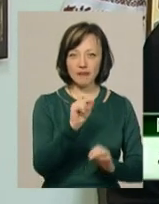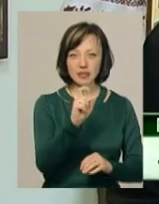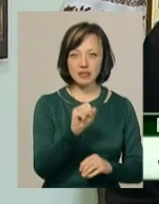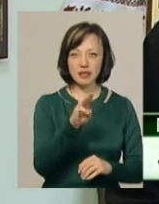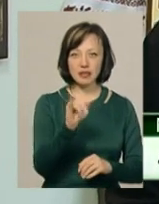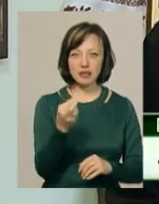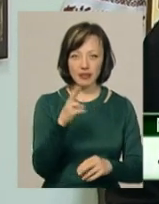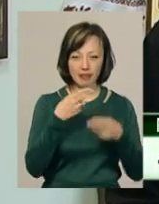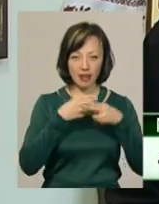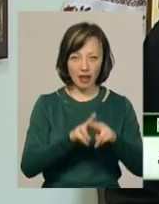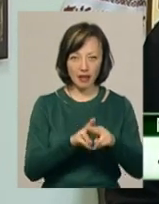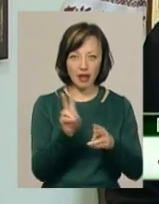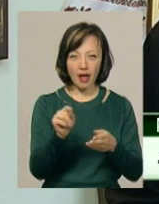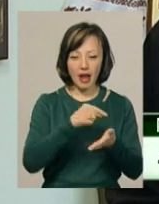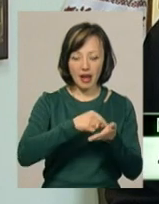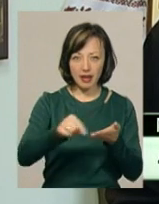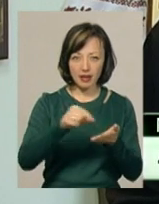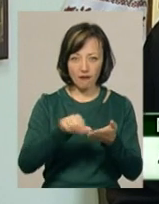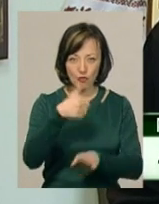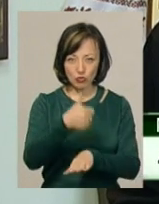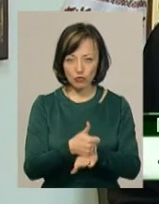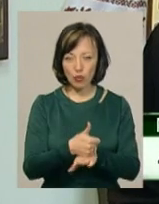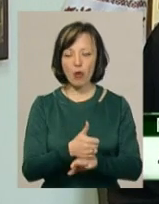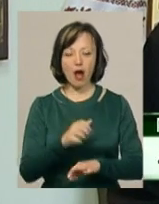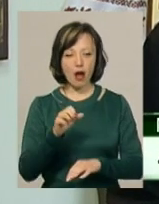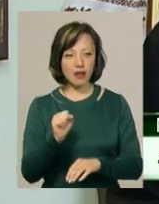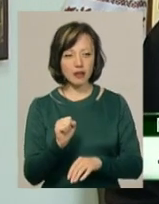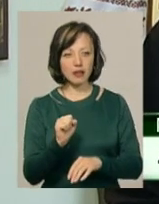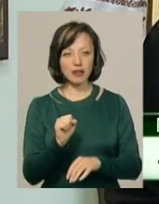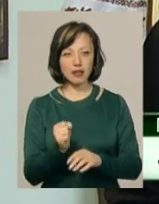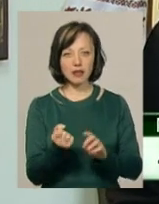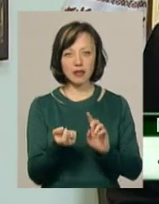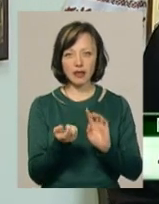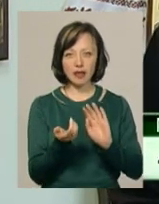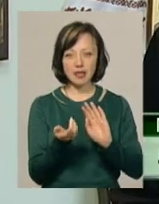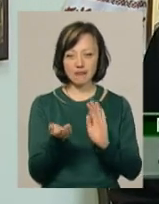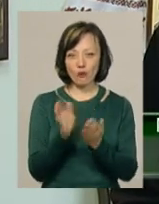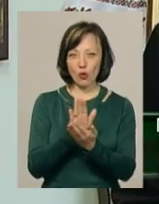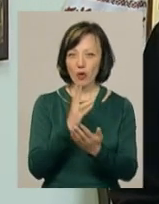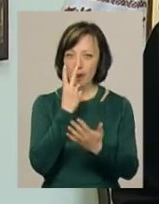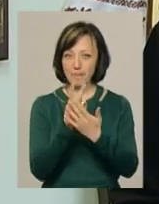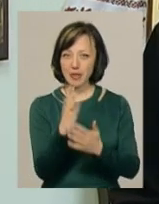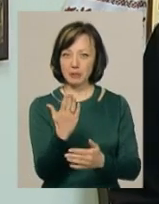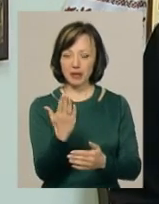Вона побудована в основному на лініях і на зворотній перспективі, що